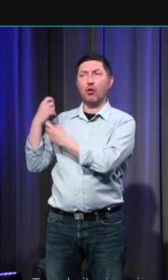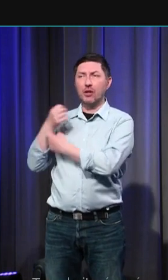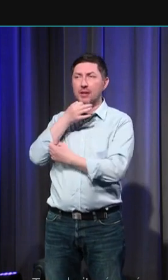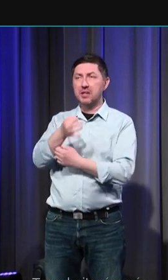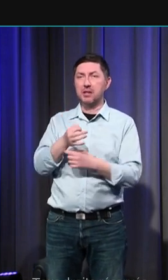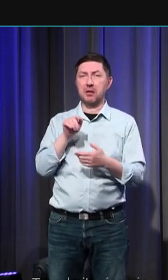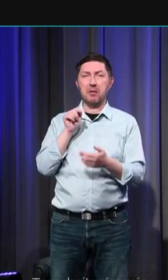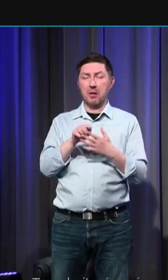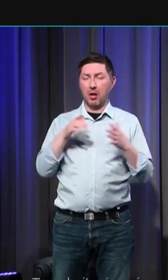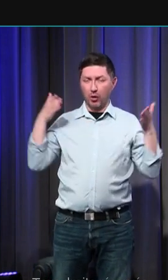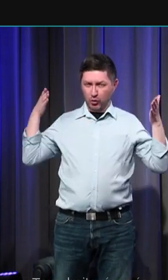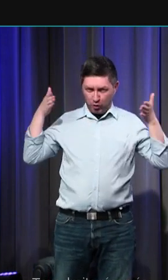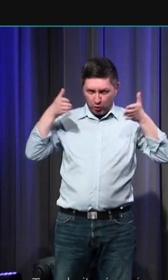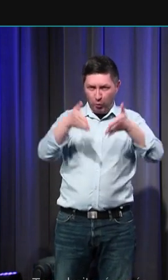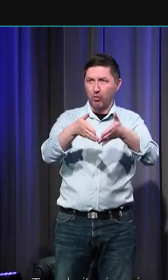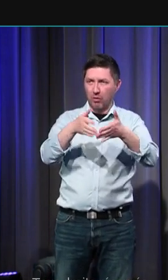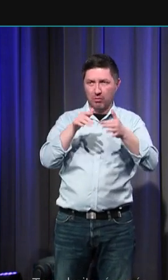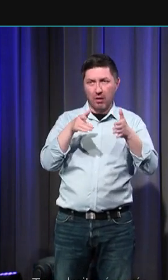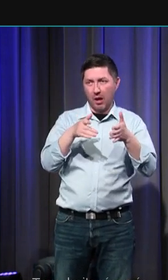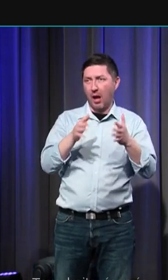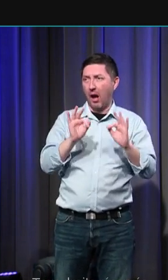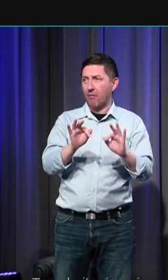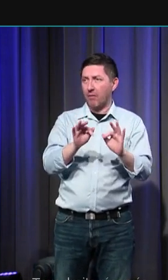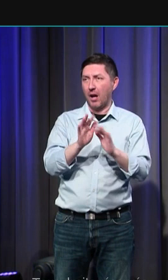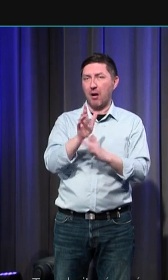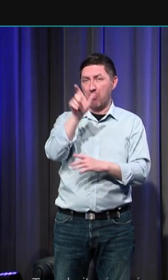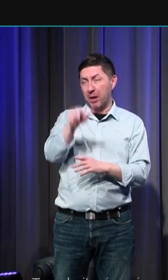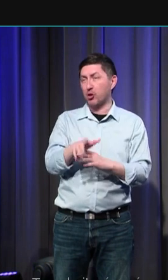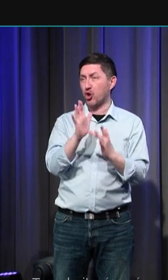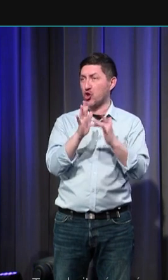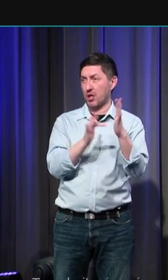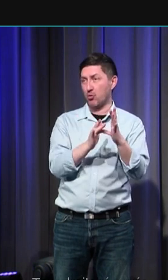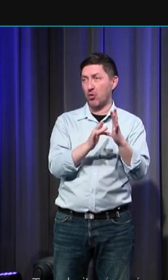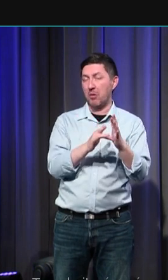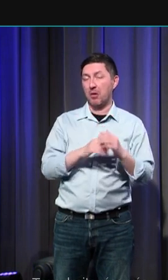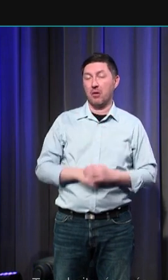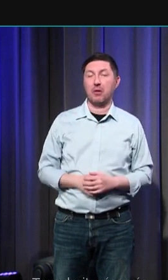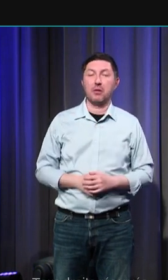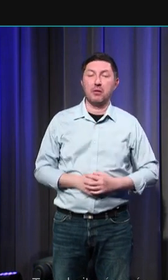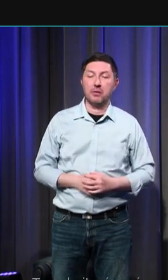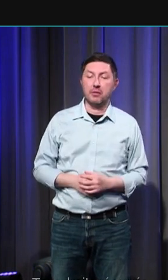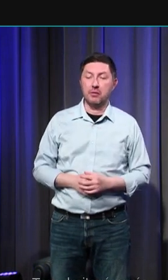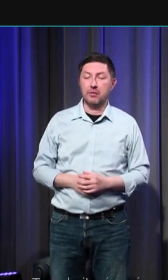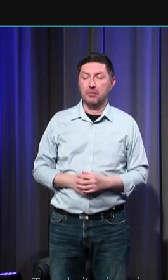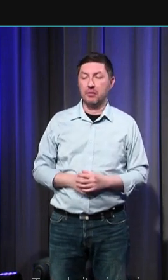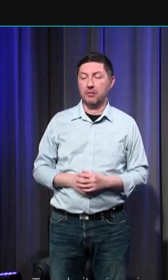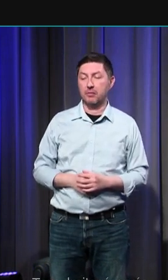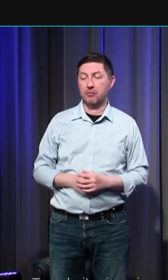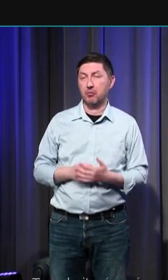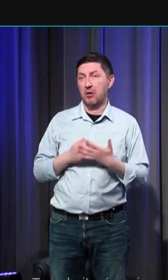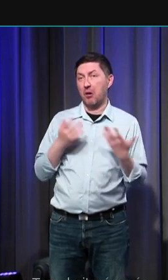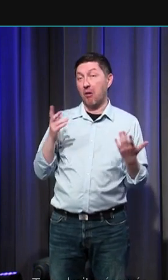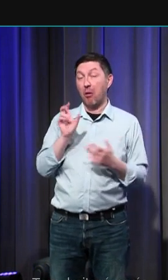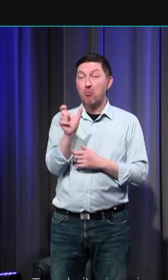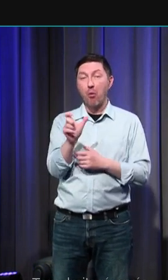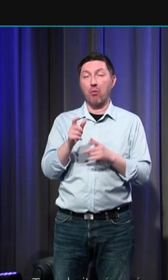christocentrisme de la seconde moitié du Moyen-Âge. Un mot un petit peu barbare mais qui signifie assez simplement